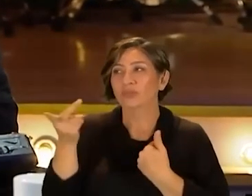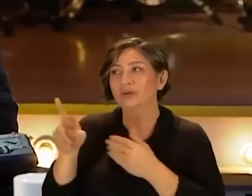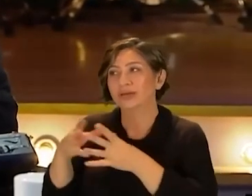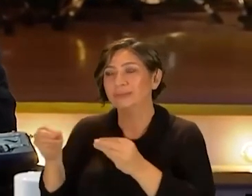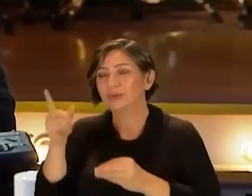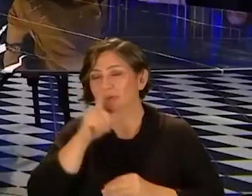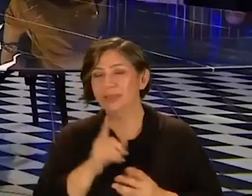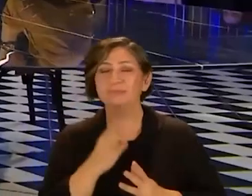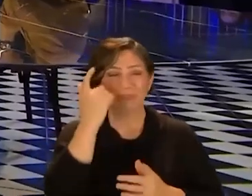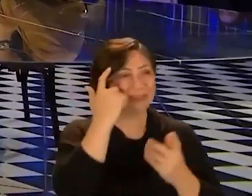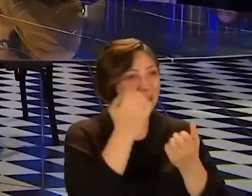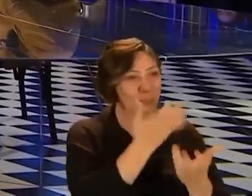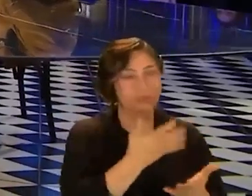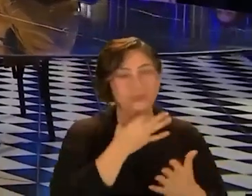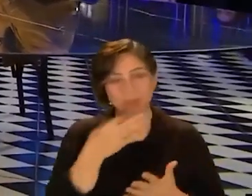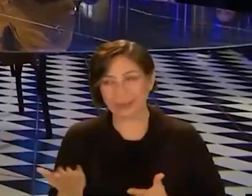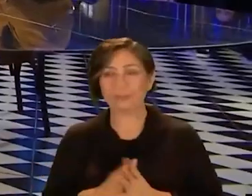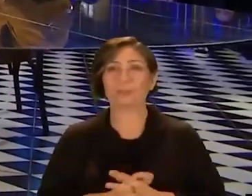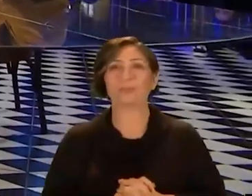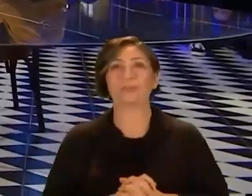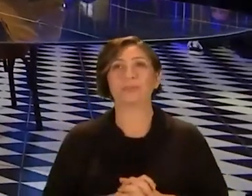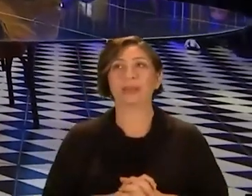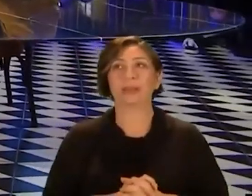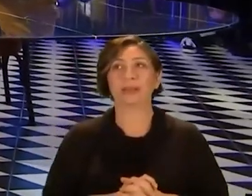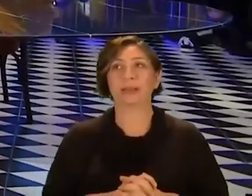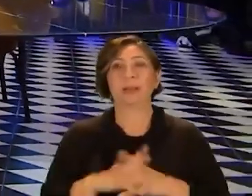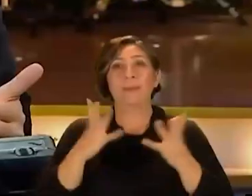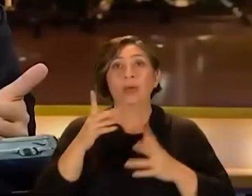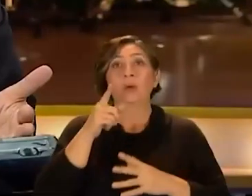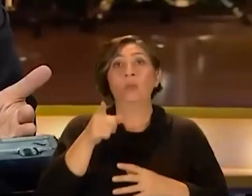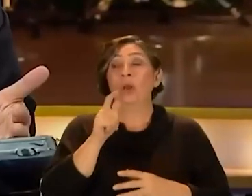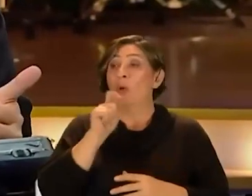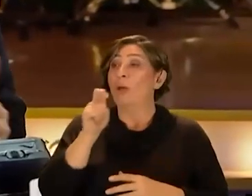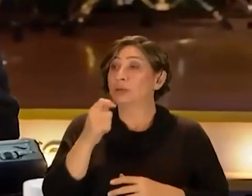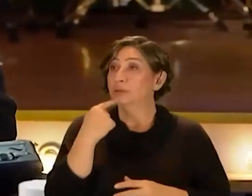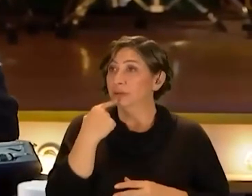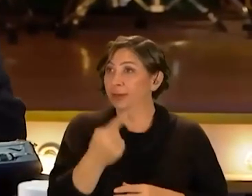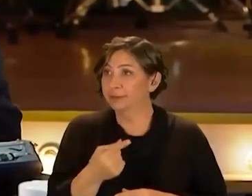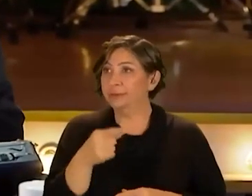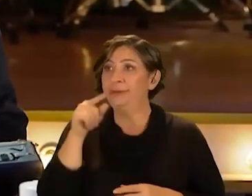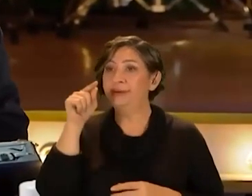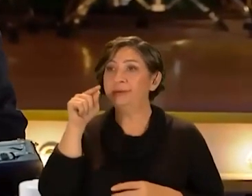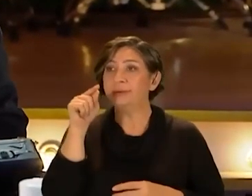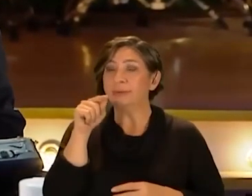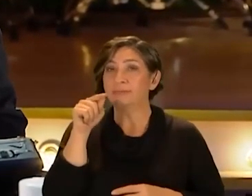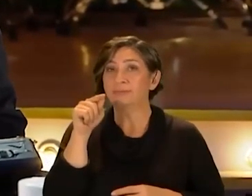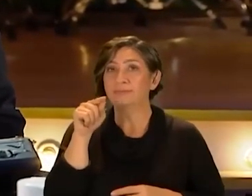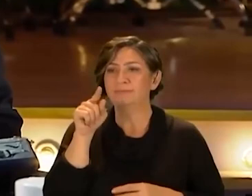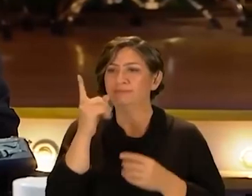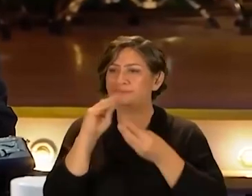onu kaybettim Başansız sağolsun Teşekkür ederiz Peki Bu röportajlarda diyorsun ki şu